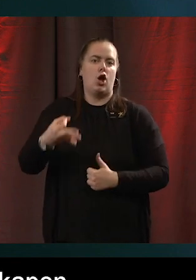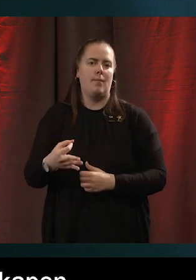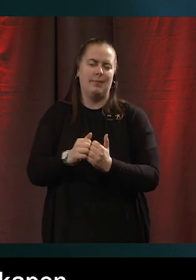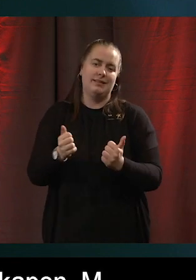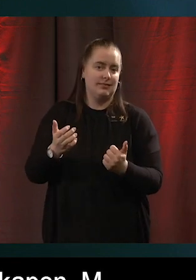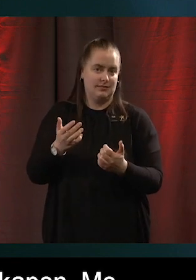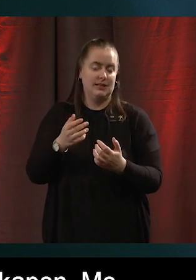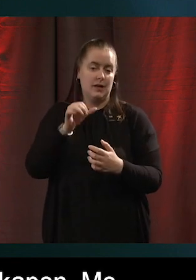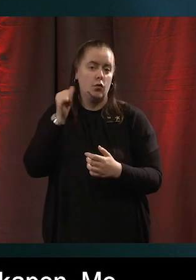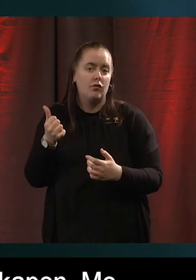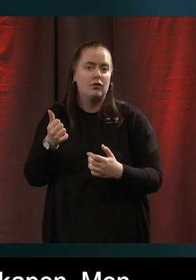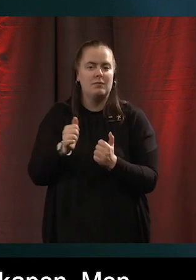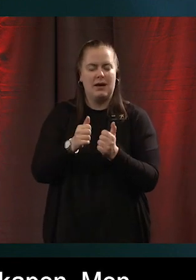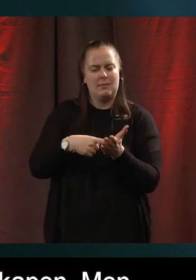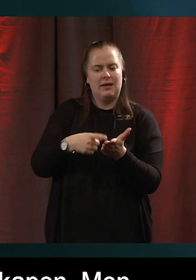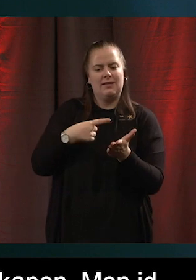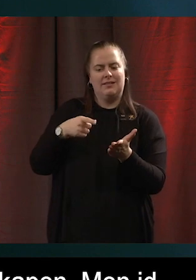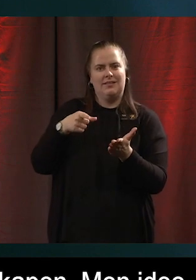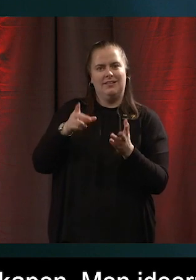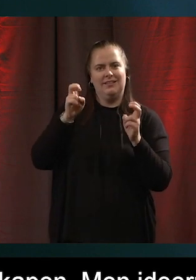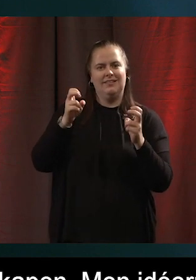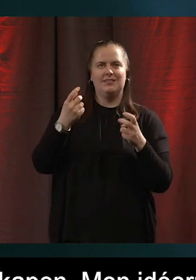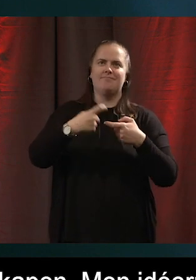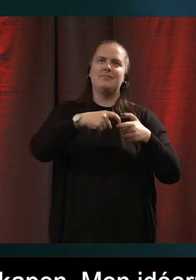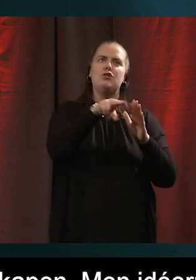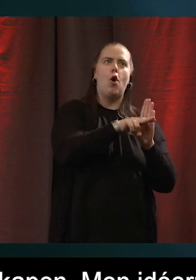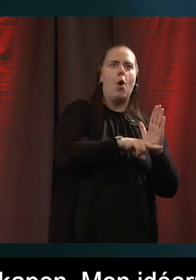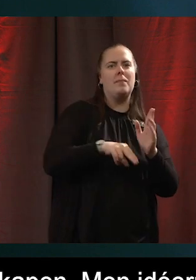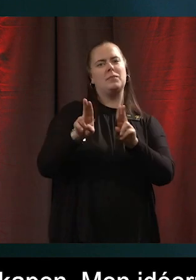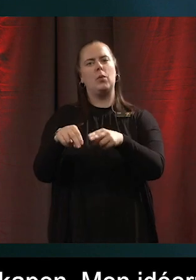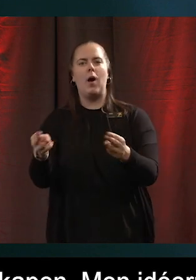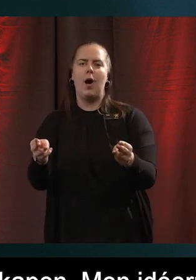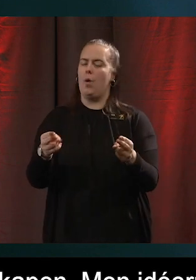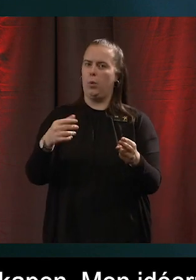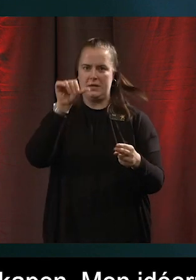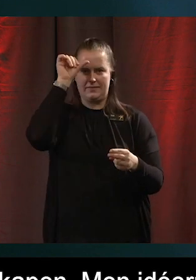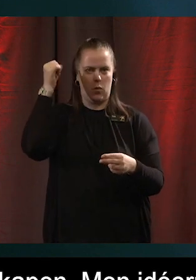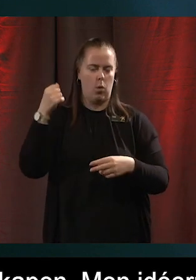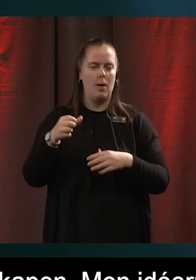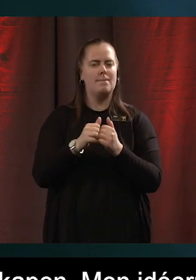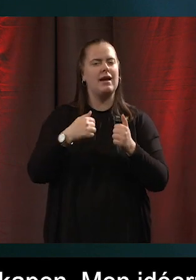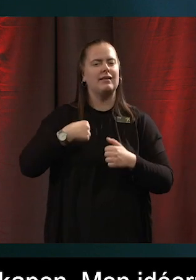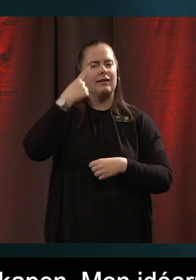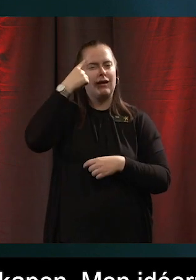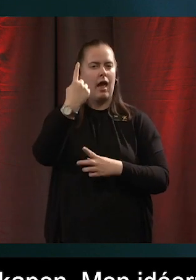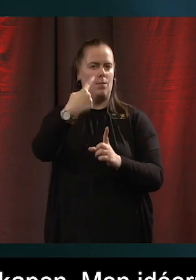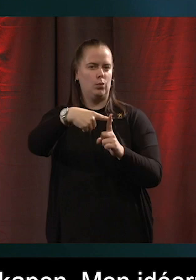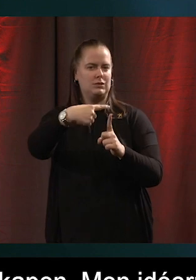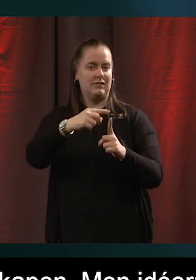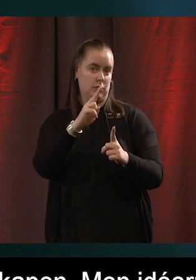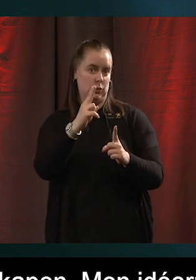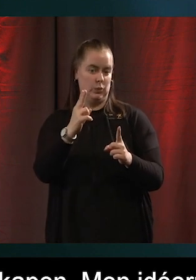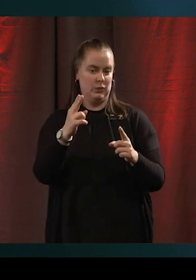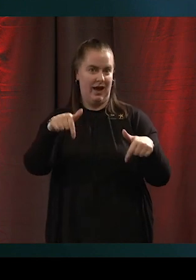verkligen, alltså de här idéerna om norm och normalitet är ju otroligt svåra. Det positiva är, tänker jag, att vi har rekordmånga